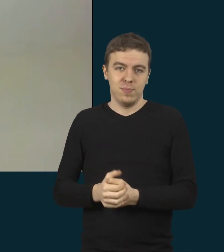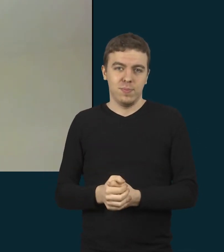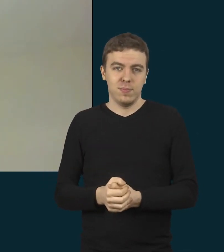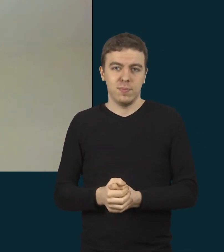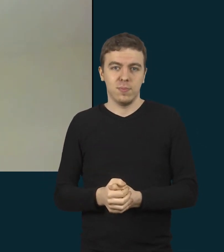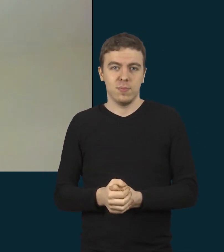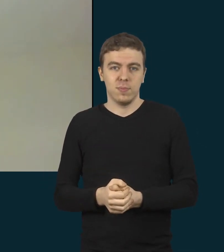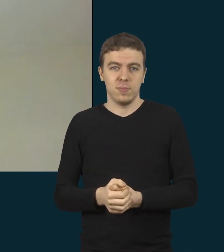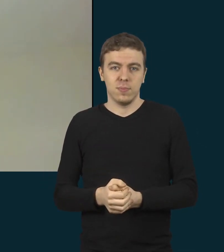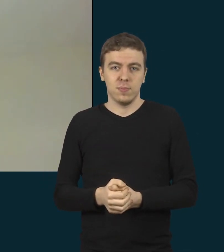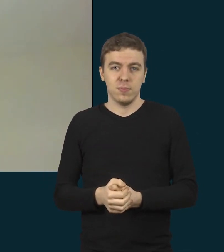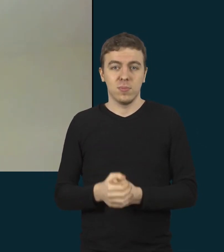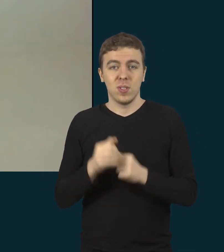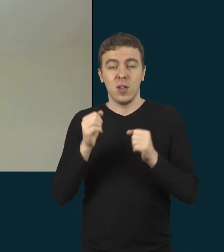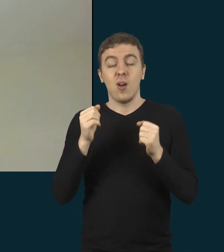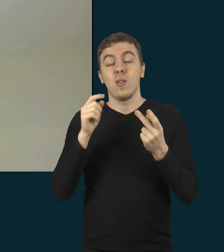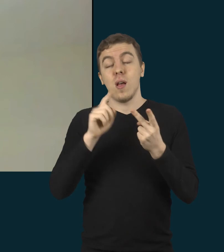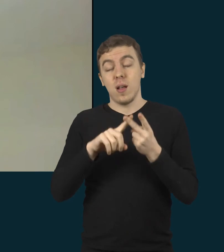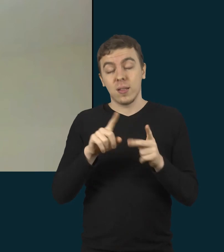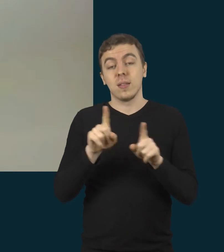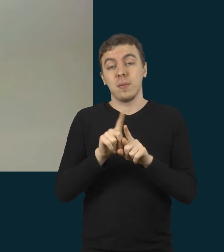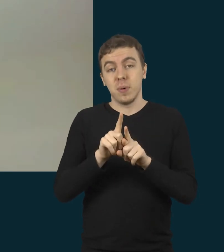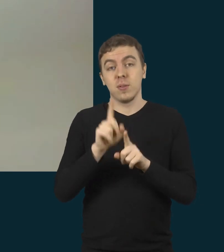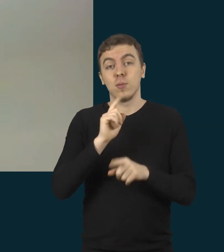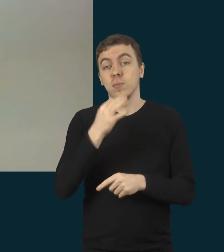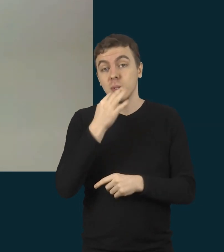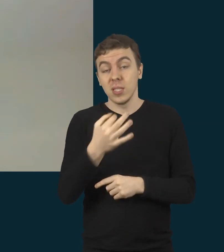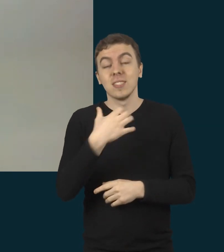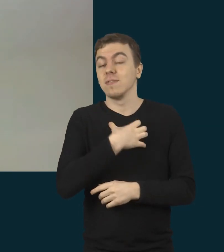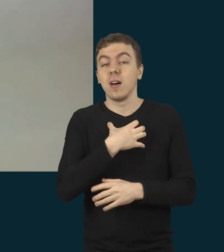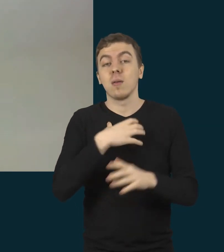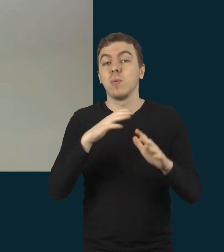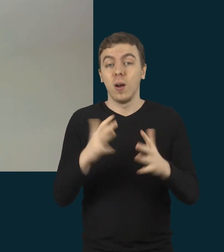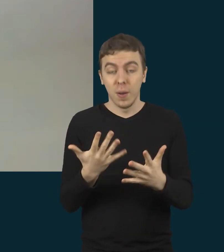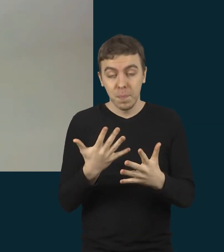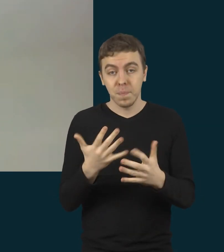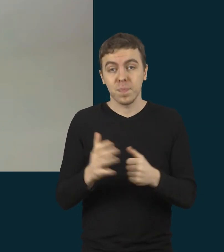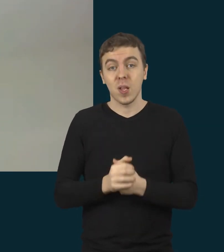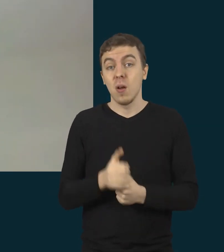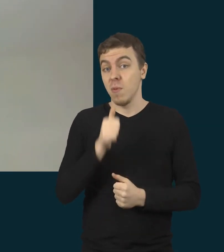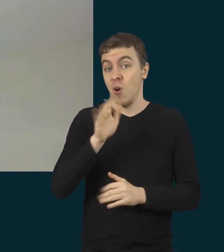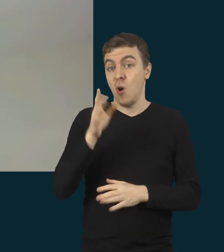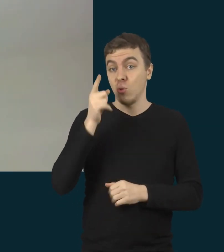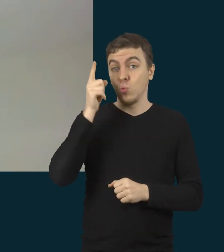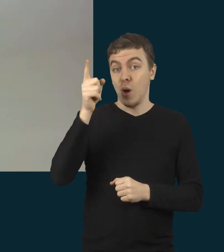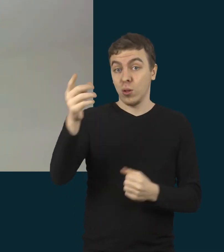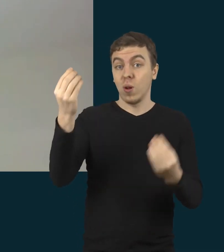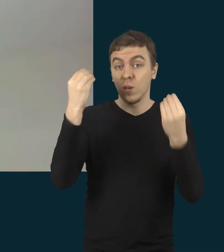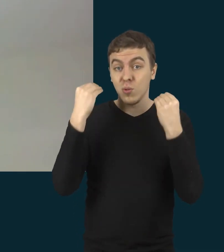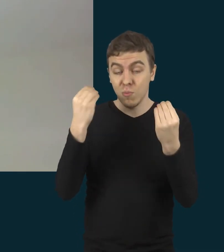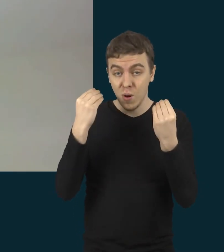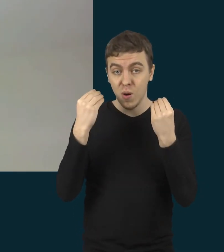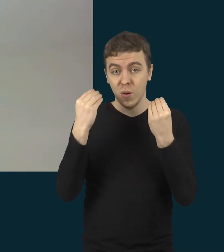kitas dalykas yra labai svarbu, ypač nuo tolinio mokymo būdu,